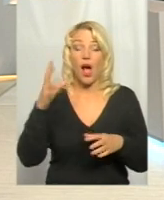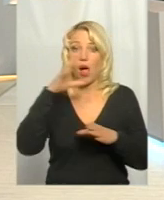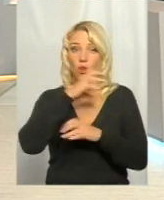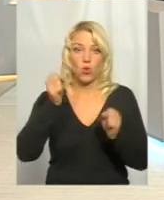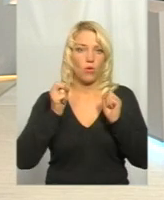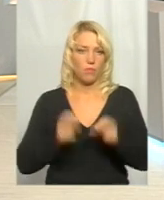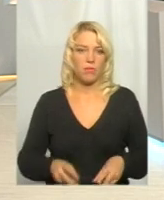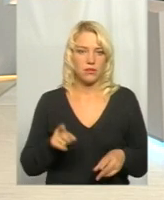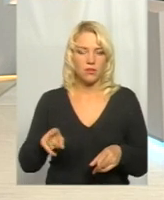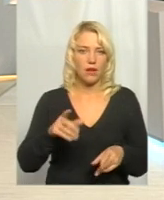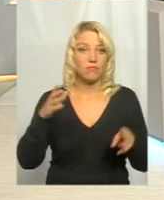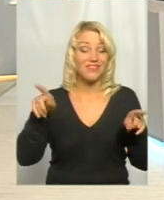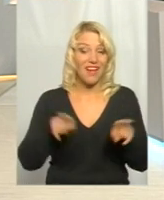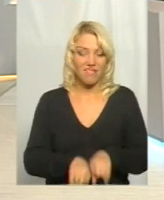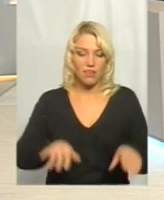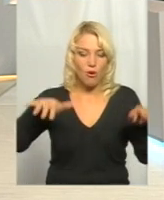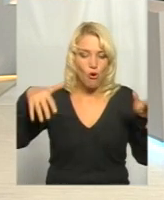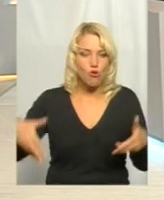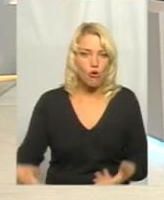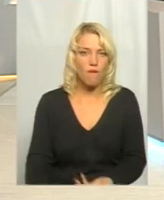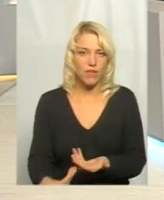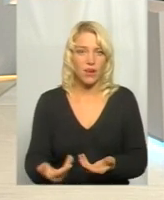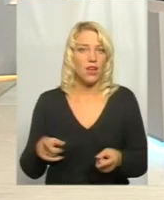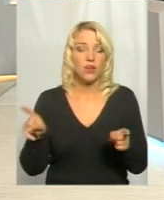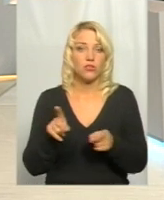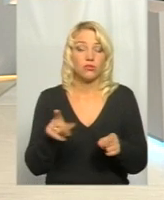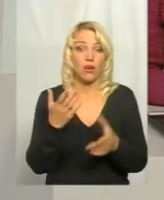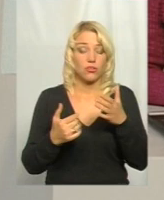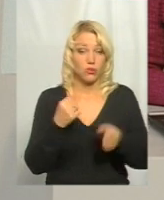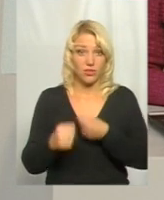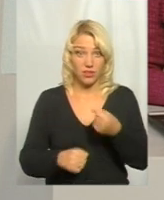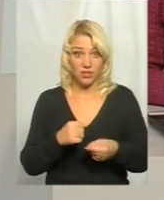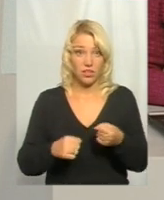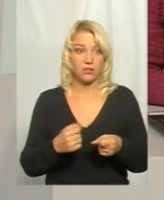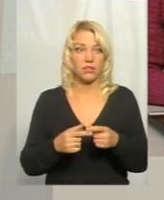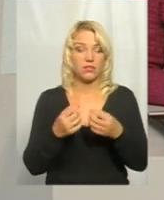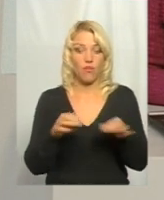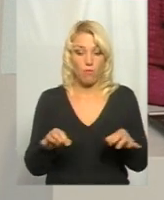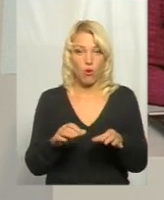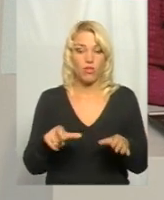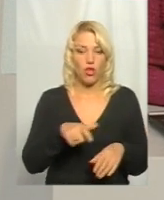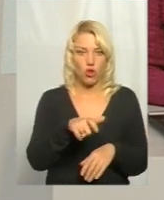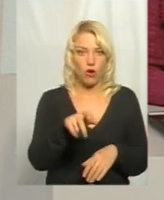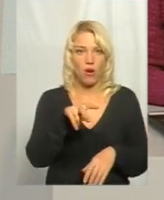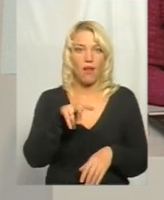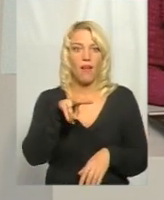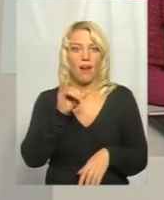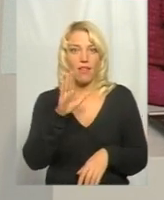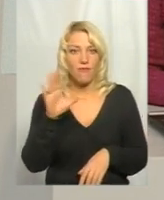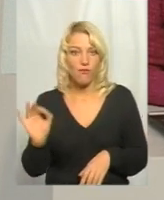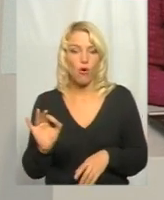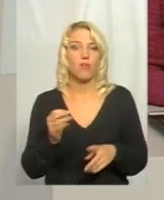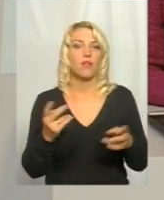викатані рови, що якщо їдеш, у нас є свободна дорога з лівої сторони, мусимо їхати